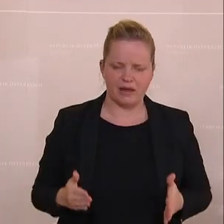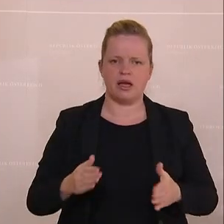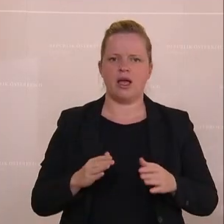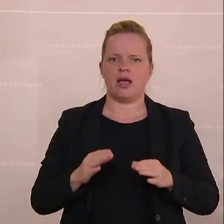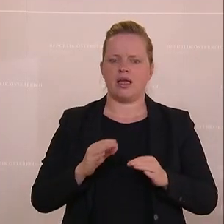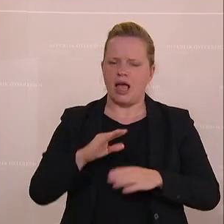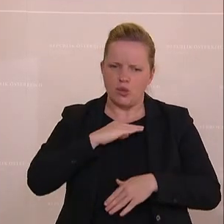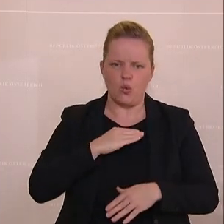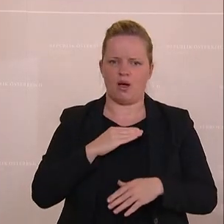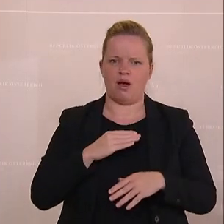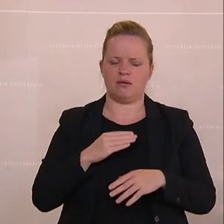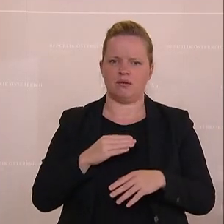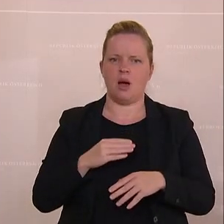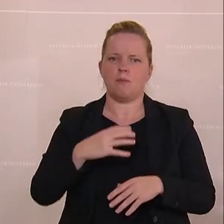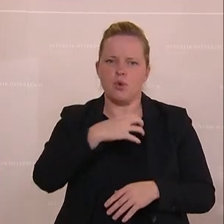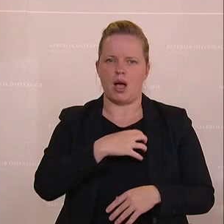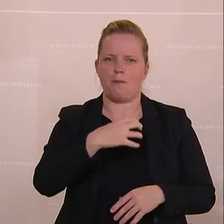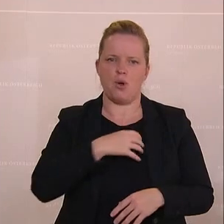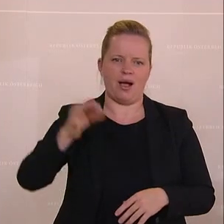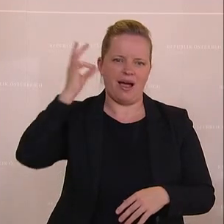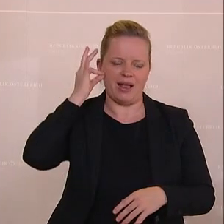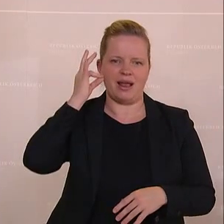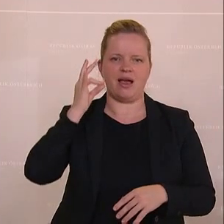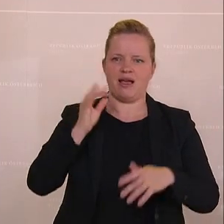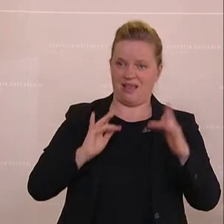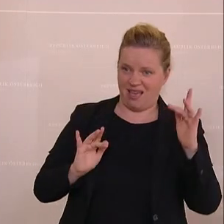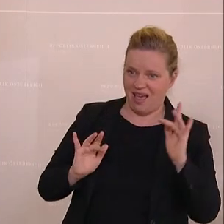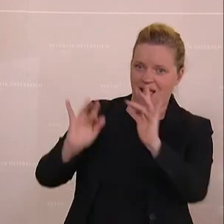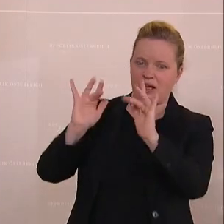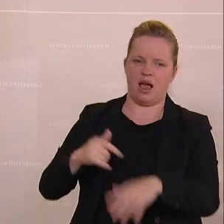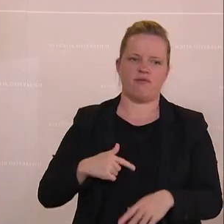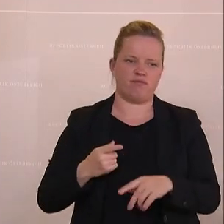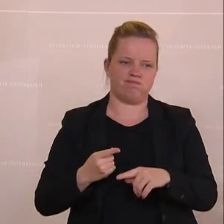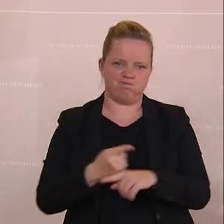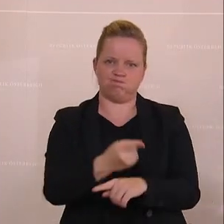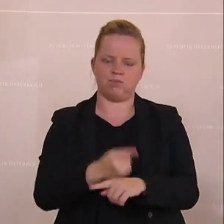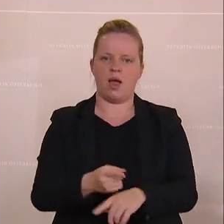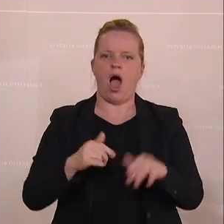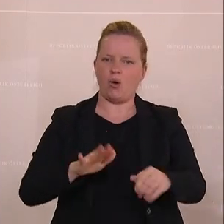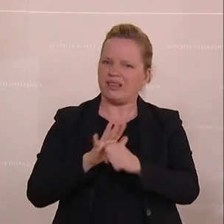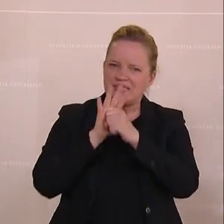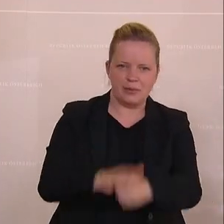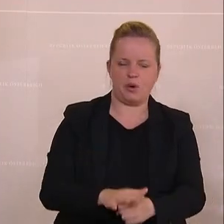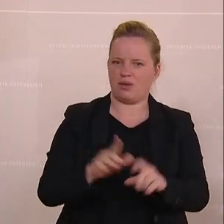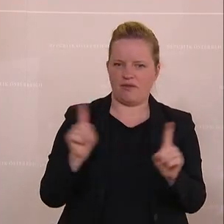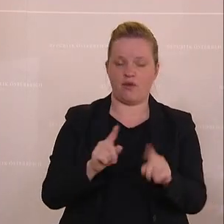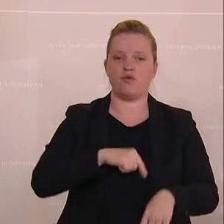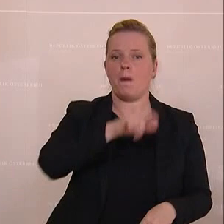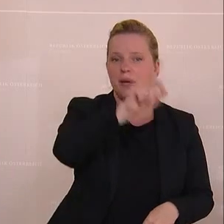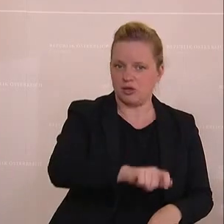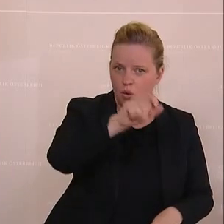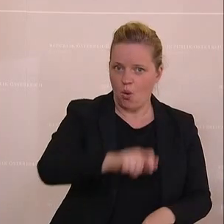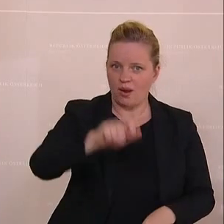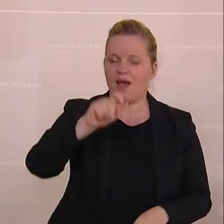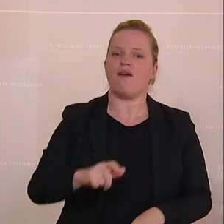gemacht. Nämlich verächtlich gemacht der Bürgerinnen und Bürger, die sich dagegen gestemmt haben. Es darf auch keine Diskriminierungen mehr geben für Personen, die